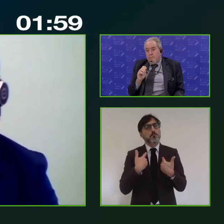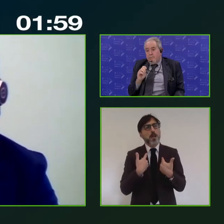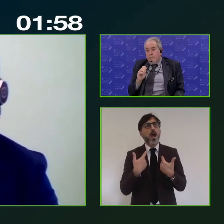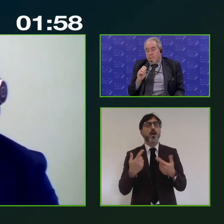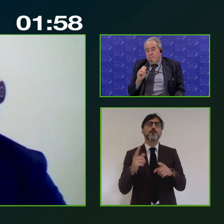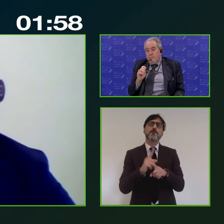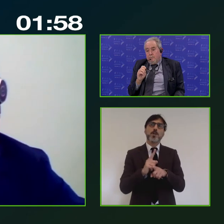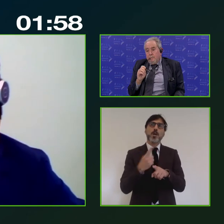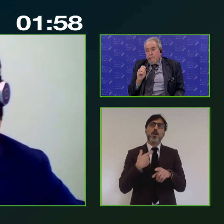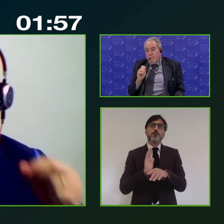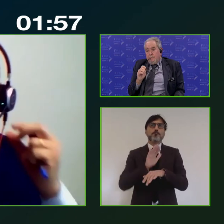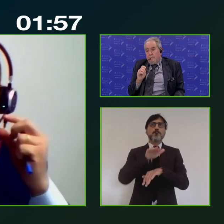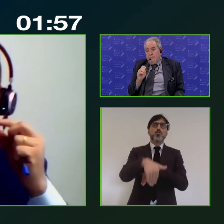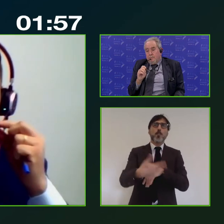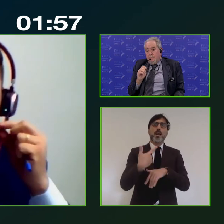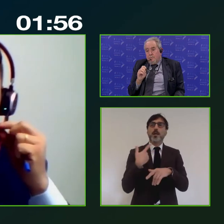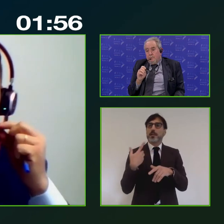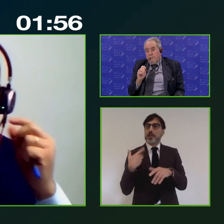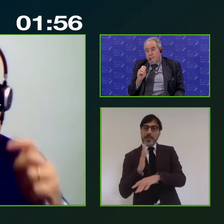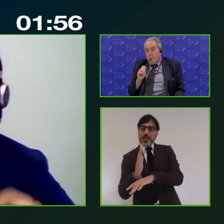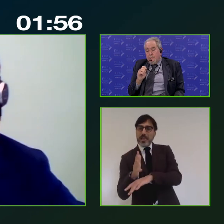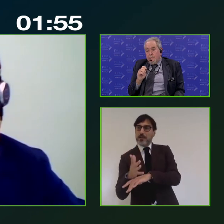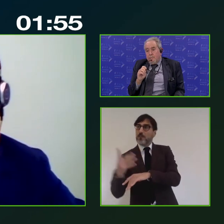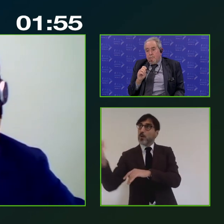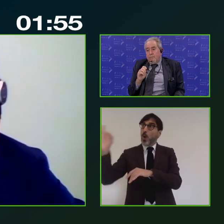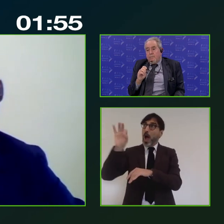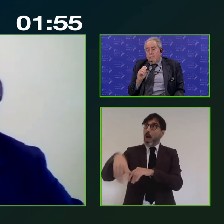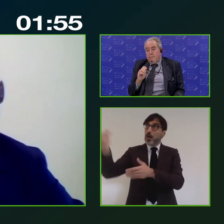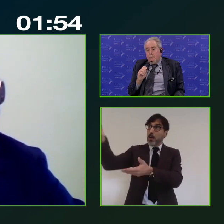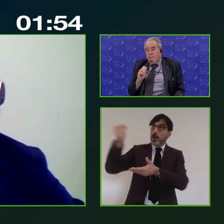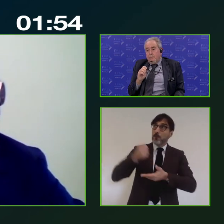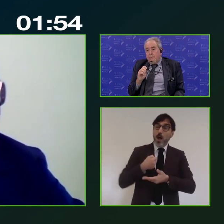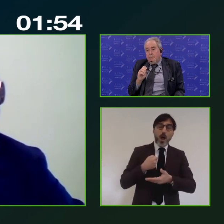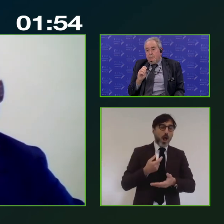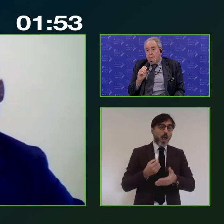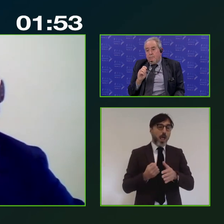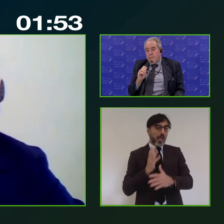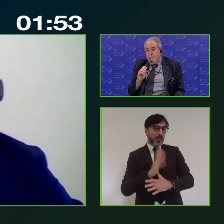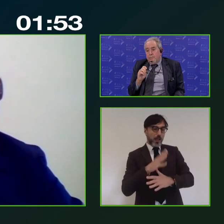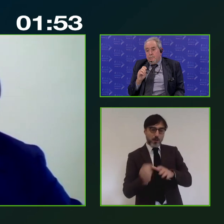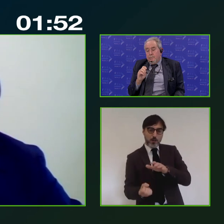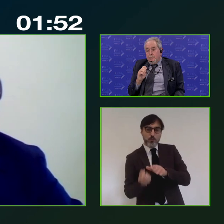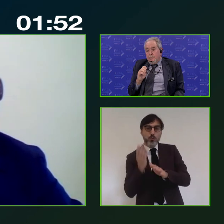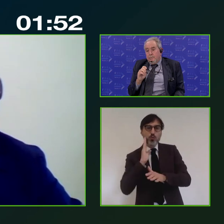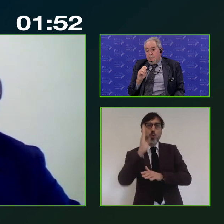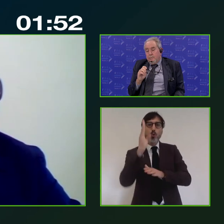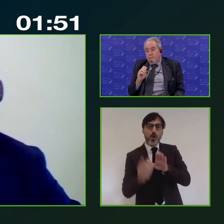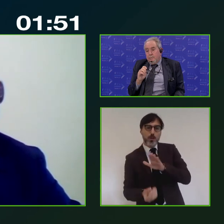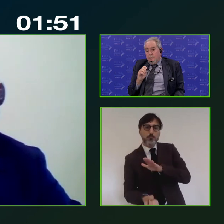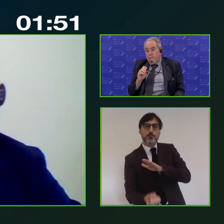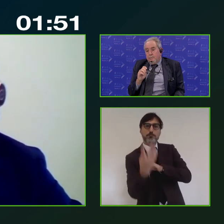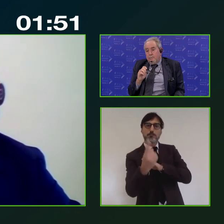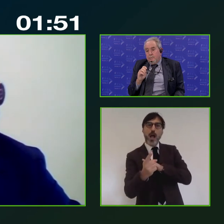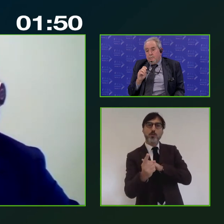a superare la dicotomia tra interventi calati dall'alto e interventi suggeriti dal basso perché in questa diconomia non ne